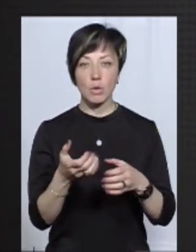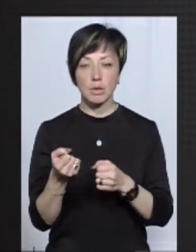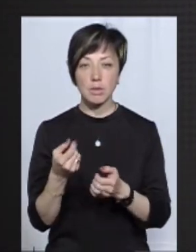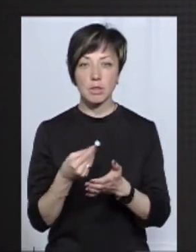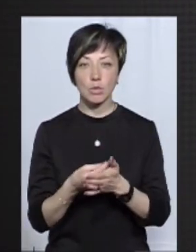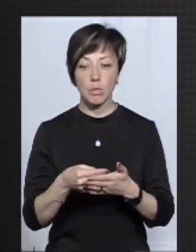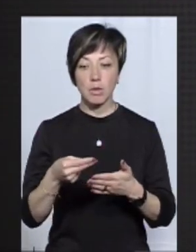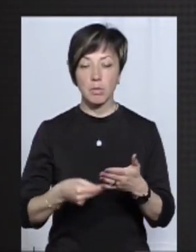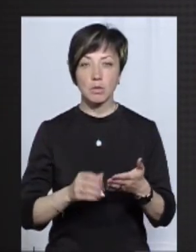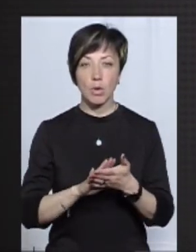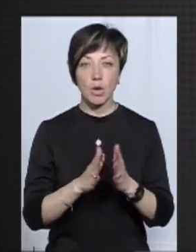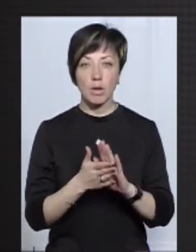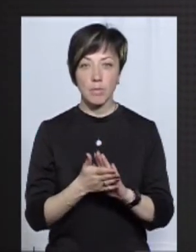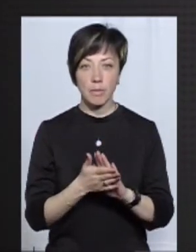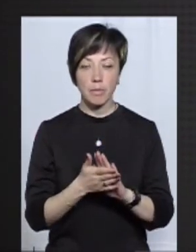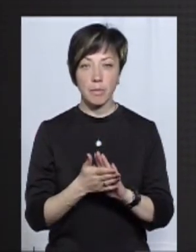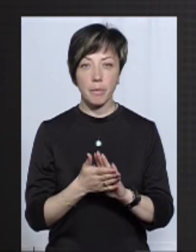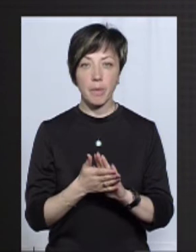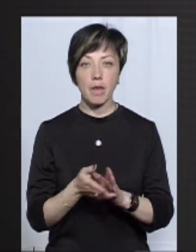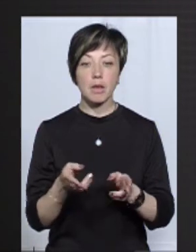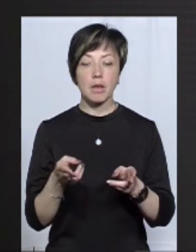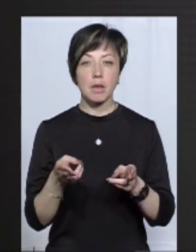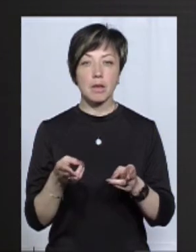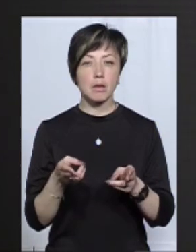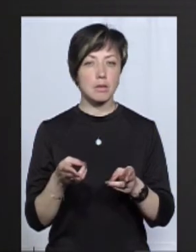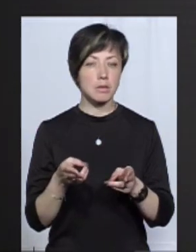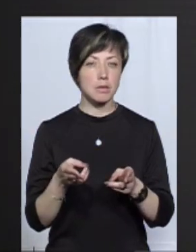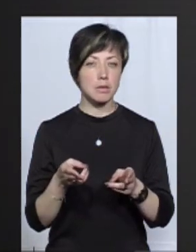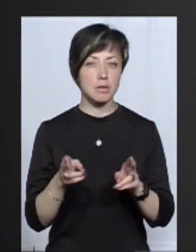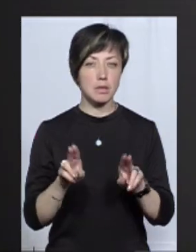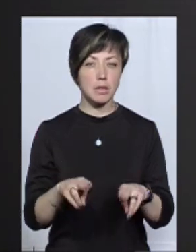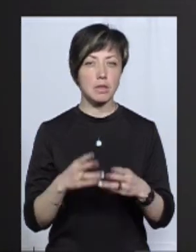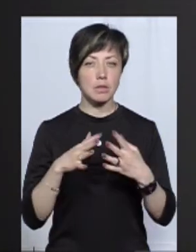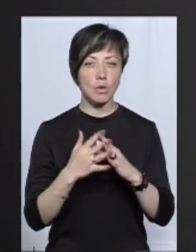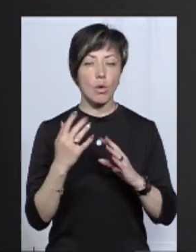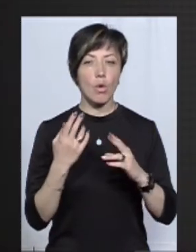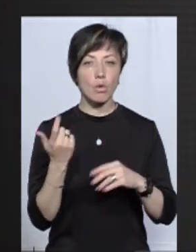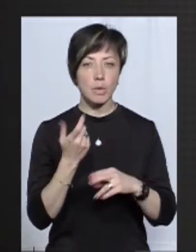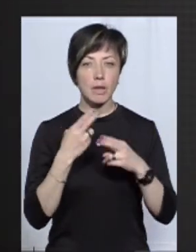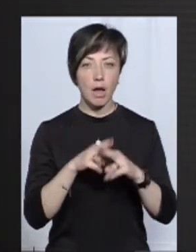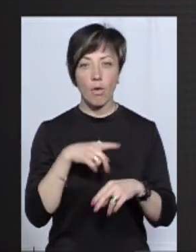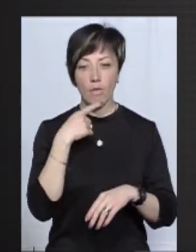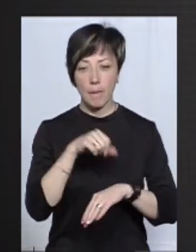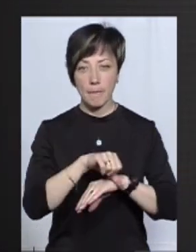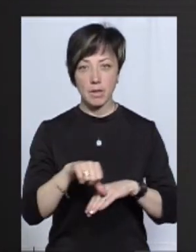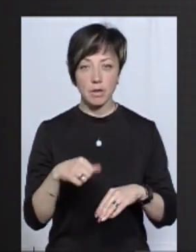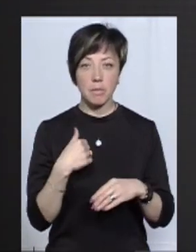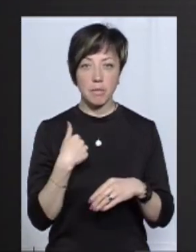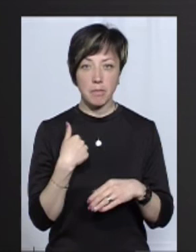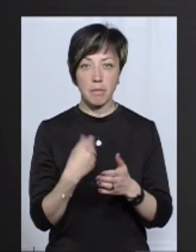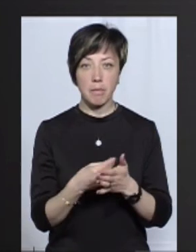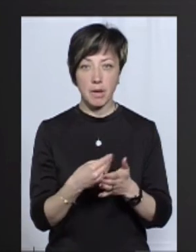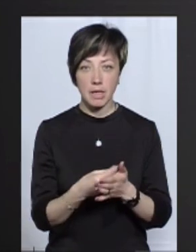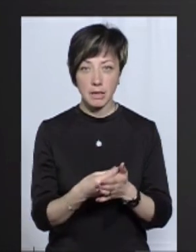ціну підписаний контракт, зазвичай це на вживаній техніці військовосподарській, а потім виходить так, що митниця говорить про те, що митна вартість